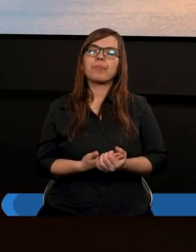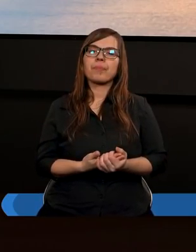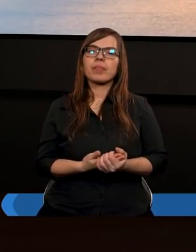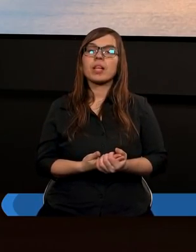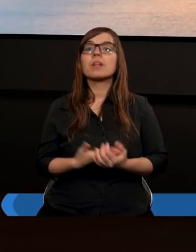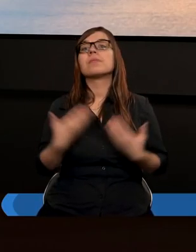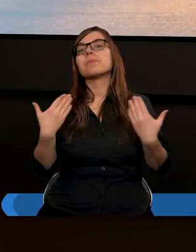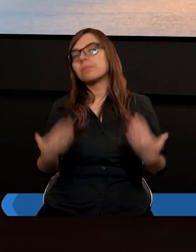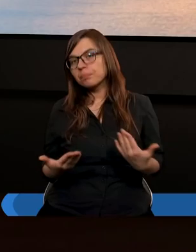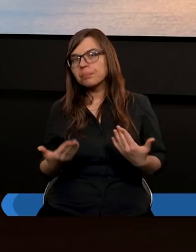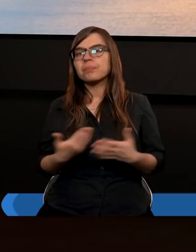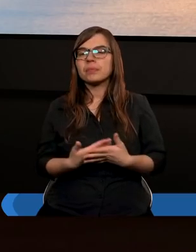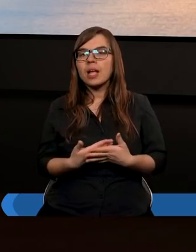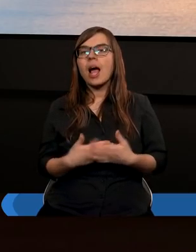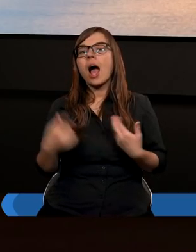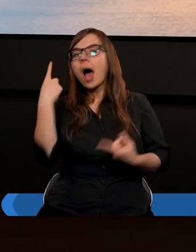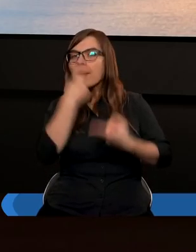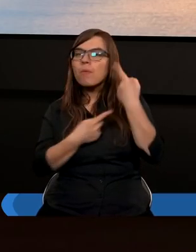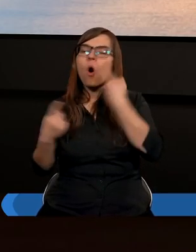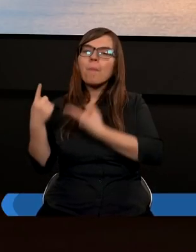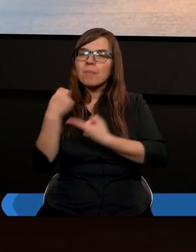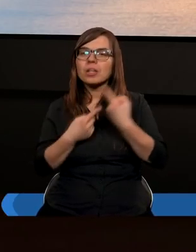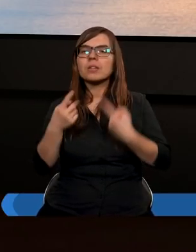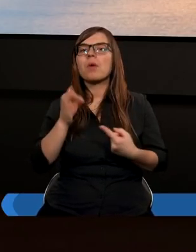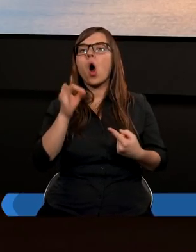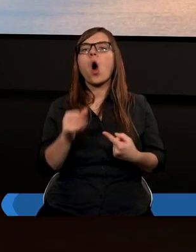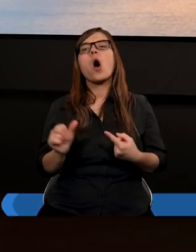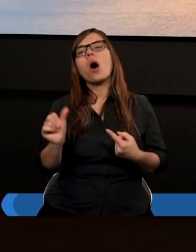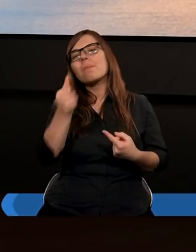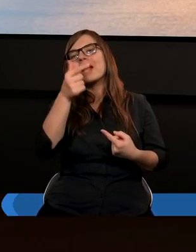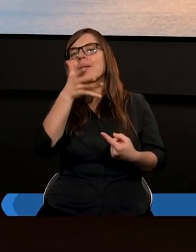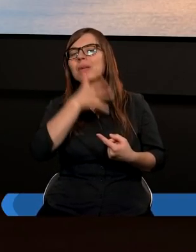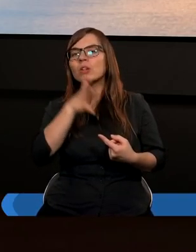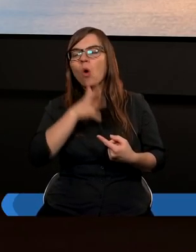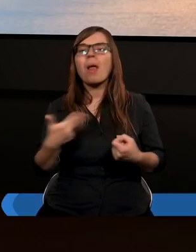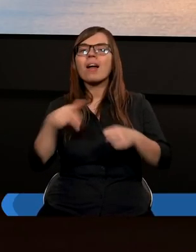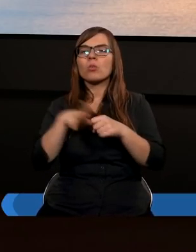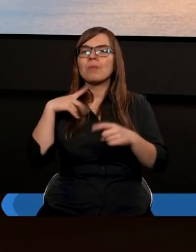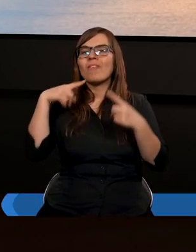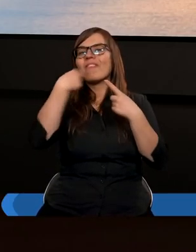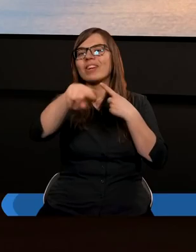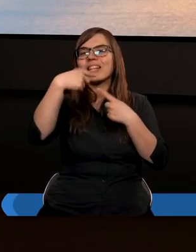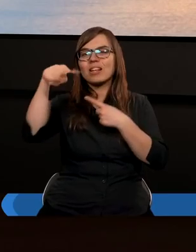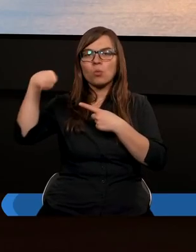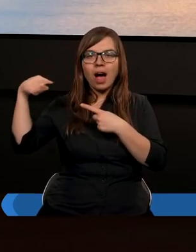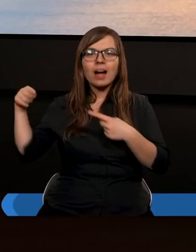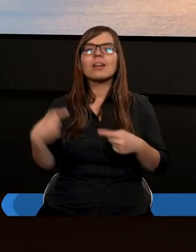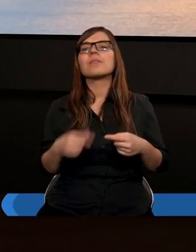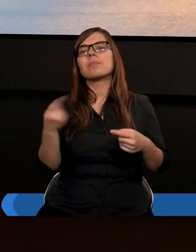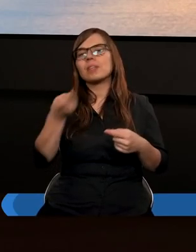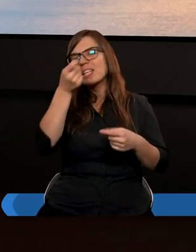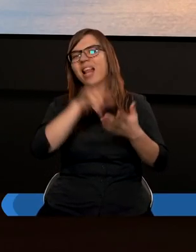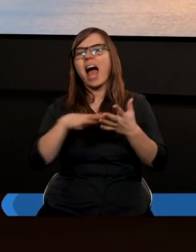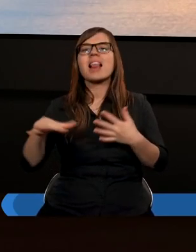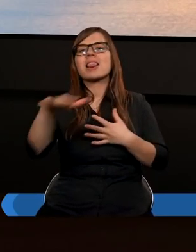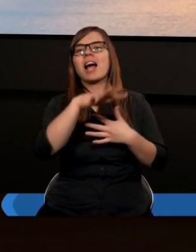No, pomyślmy o pierwszych misjonarzach, którzy byli wysyłani. Jechali na nowe